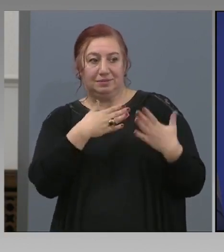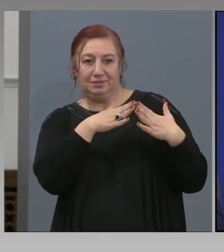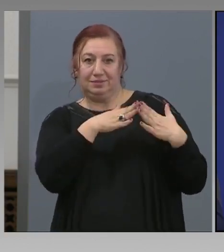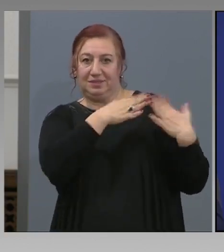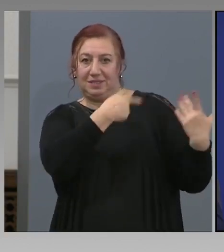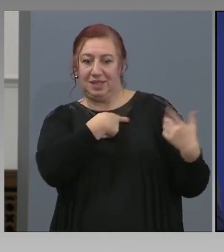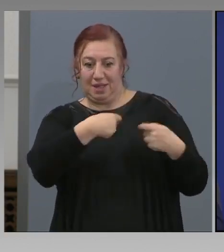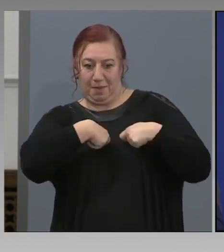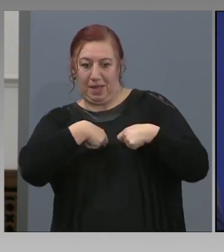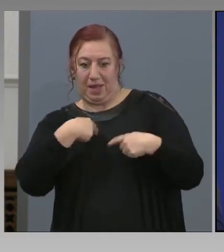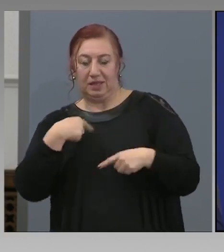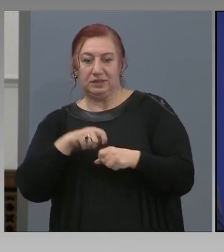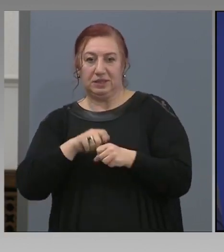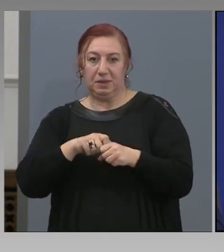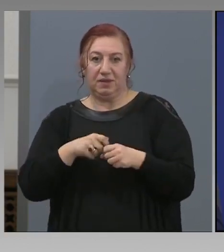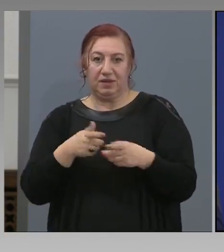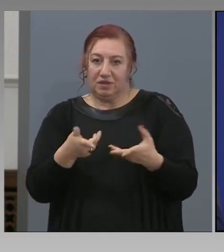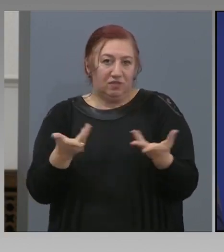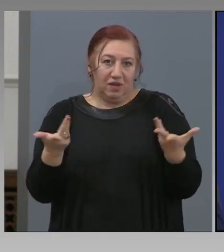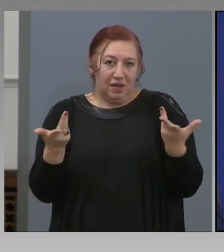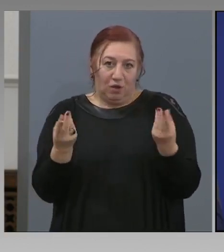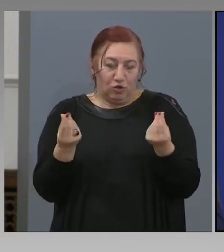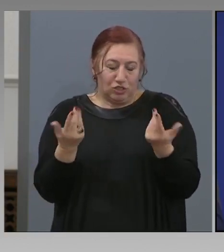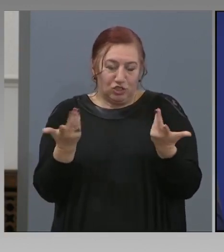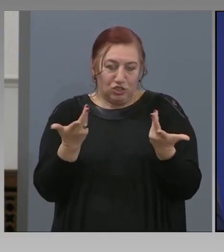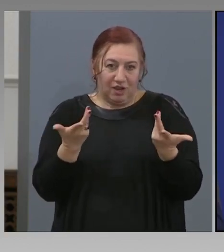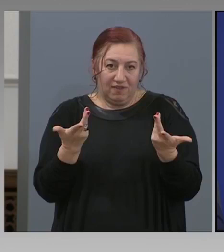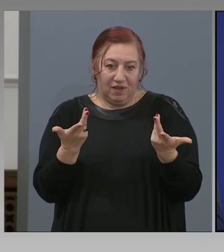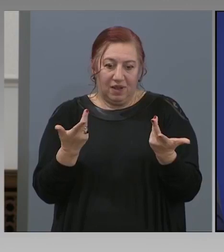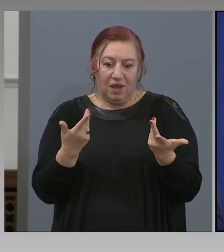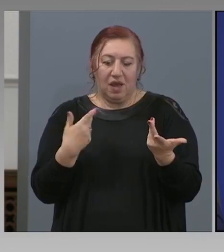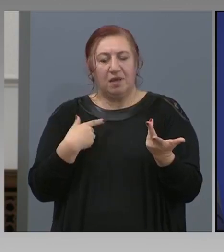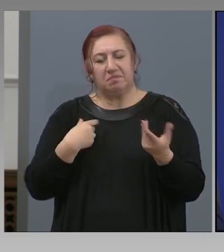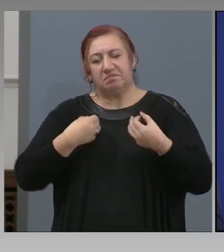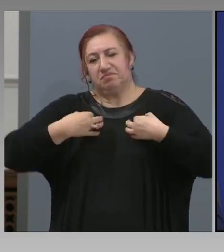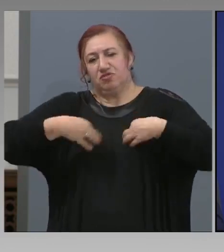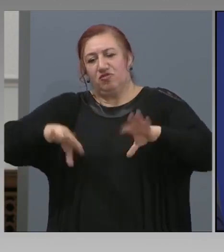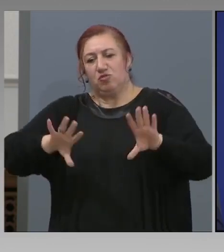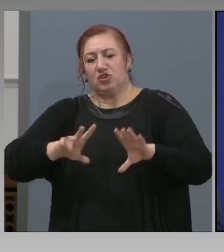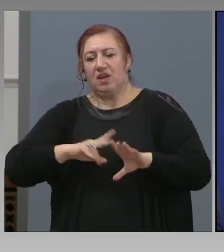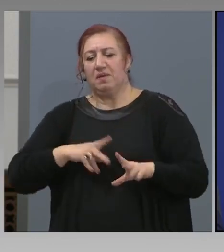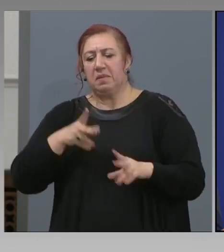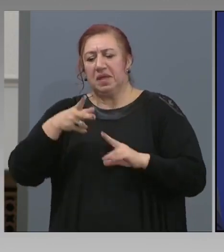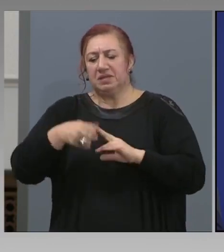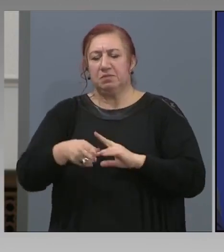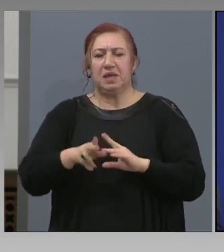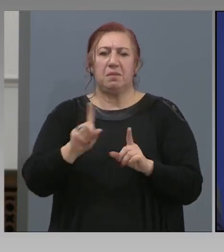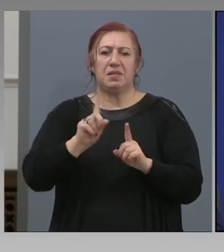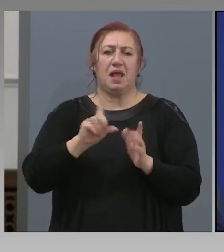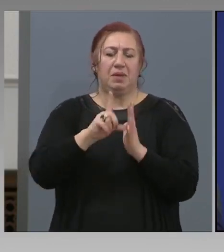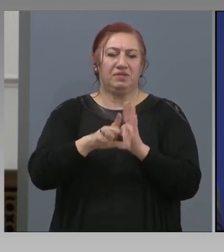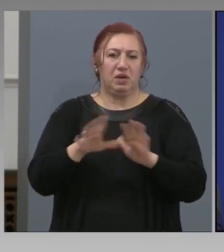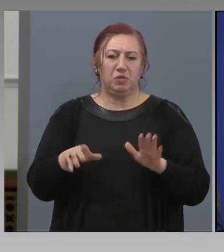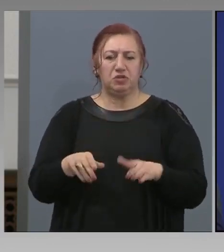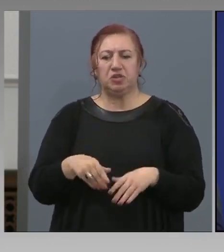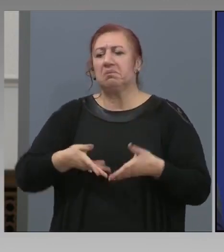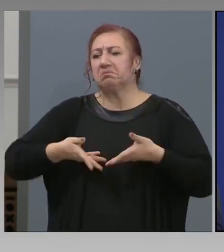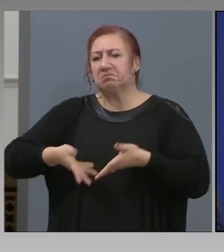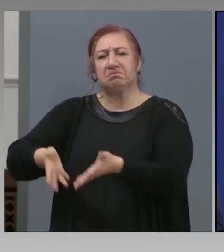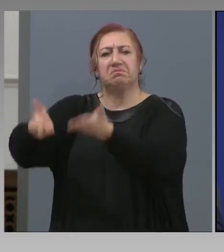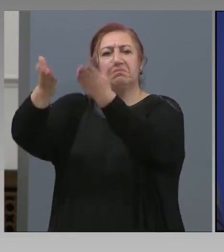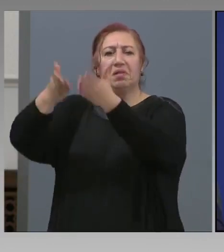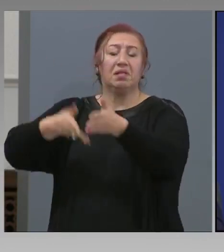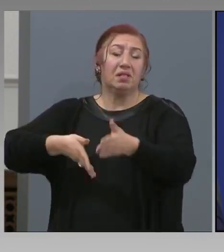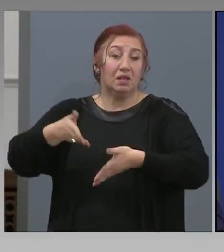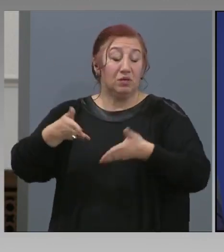значи да намалиме мерките. В смисъл да кажем на хората ми, излизайте. Освен това,